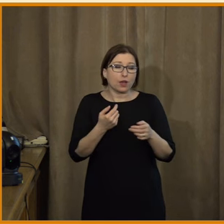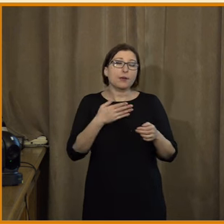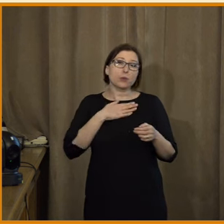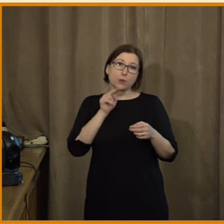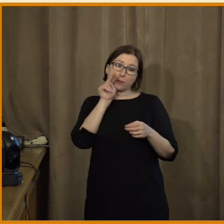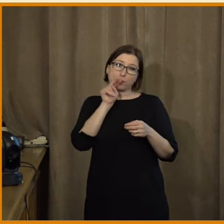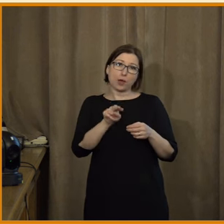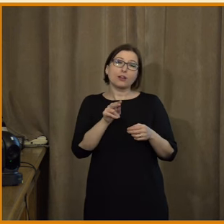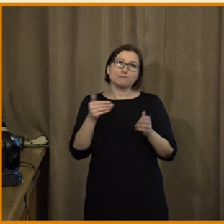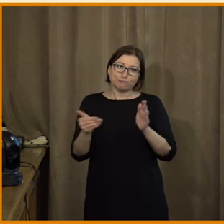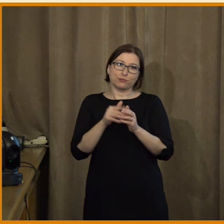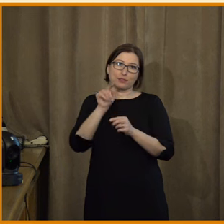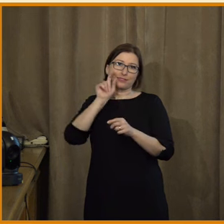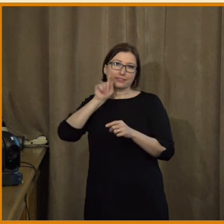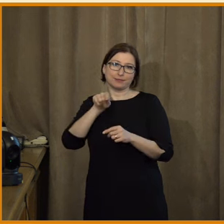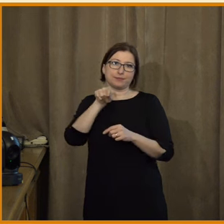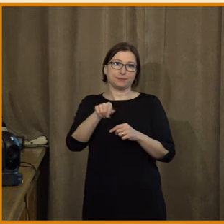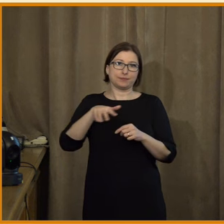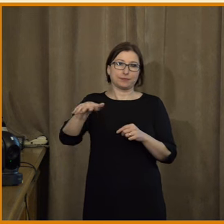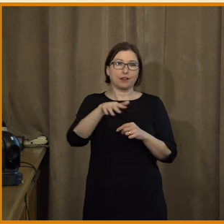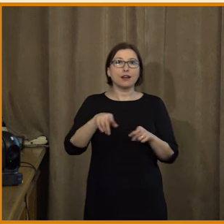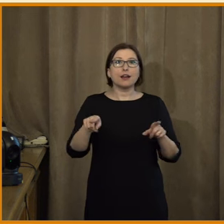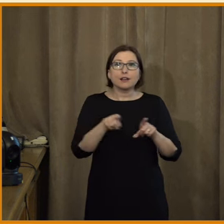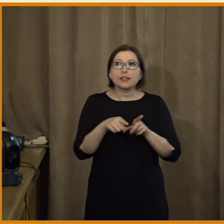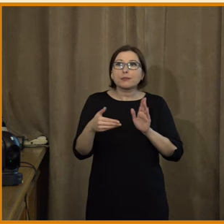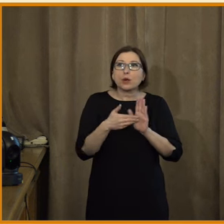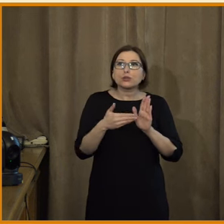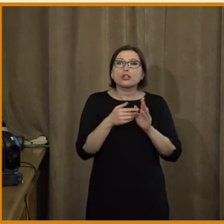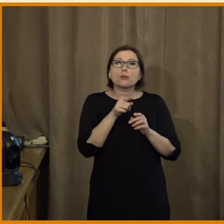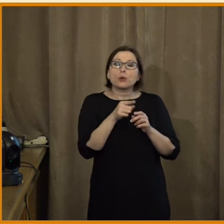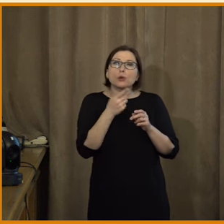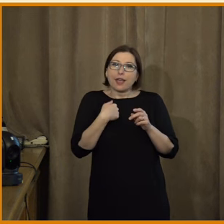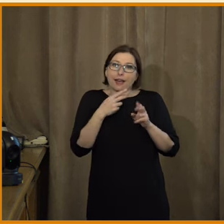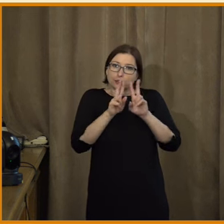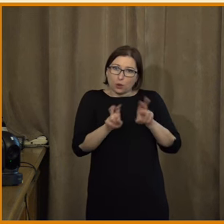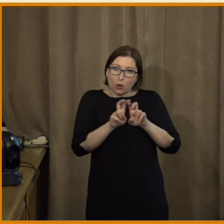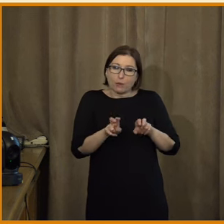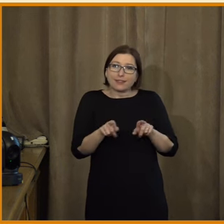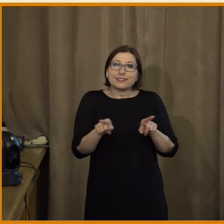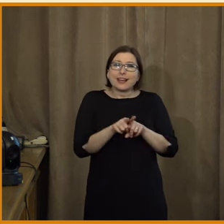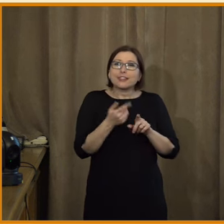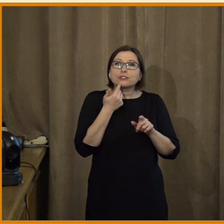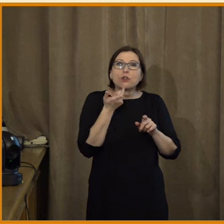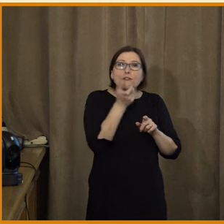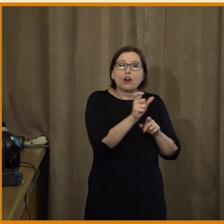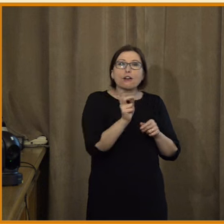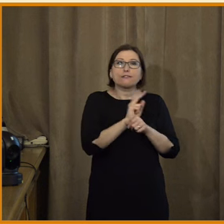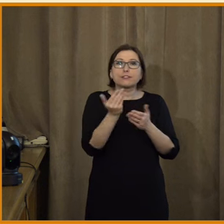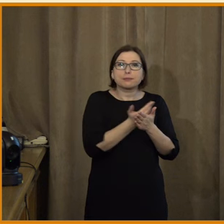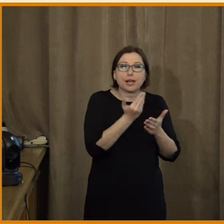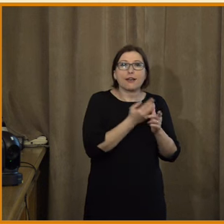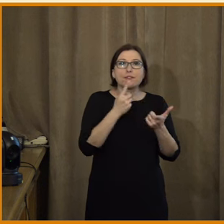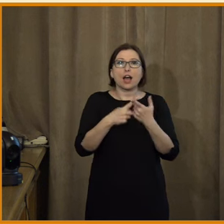samozřejmě velmi problematické, protože potřebuju nějaké termíny, které vymezují to, co zkoumám, ale že samotné ty termíny jako dezinformace a